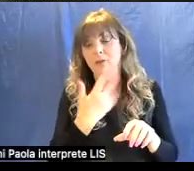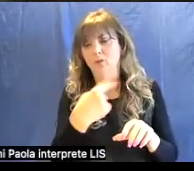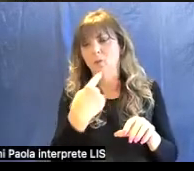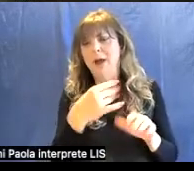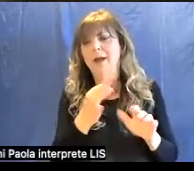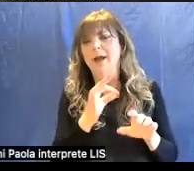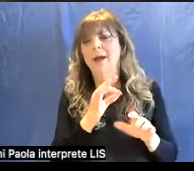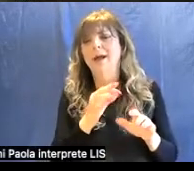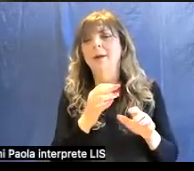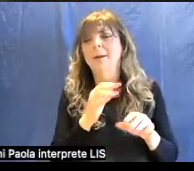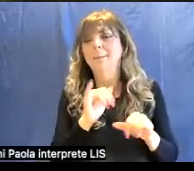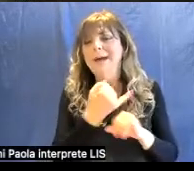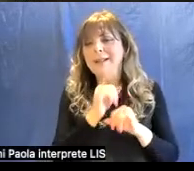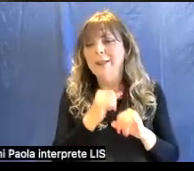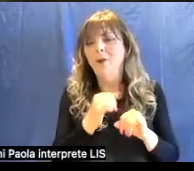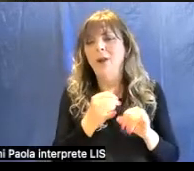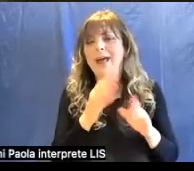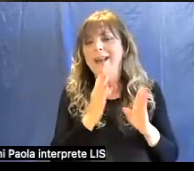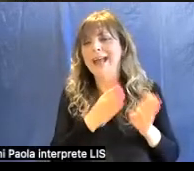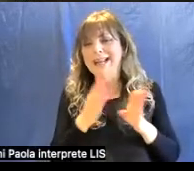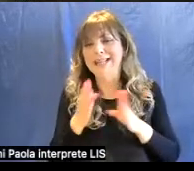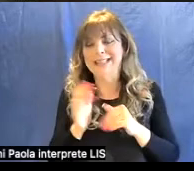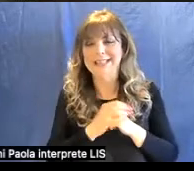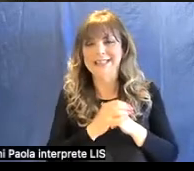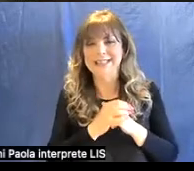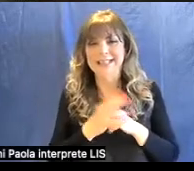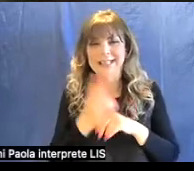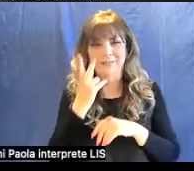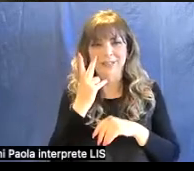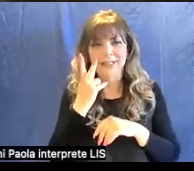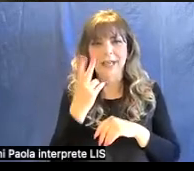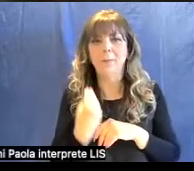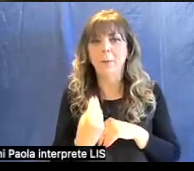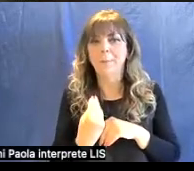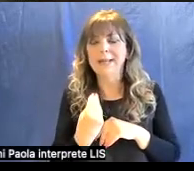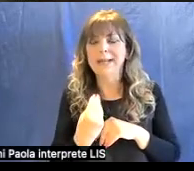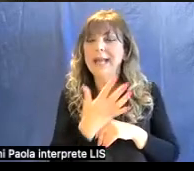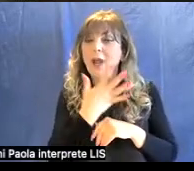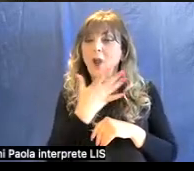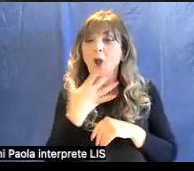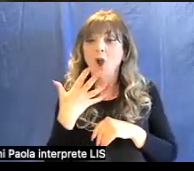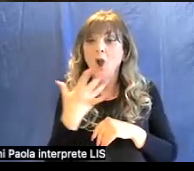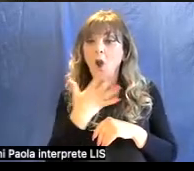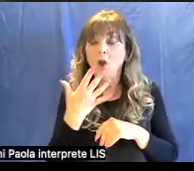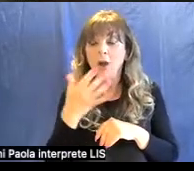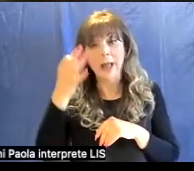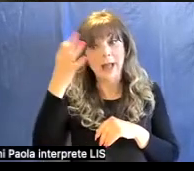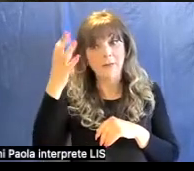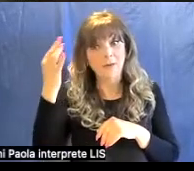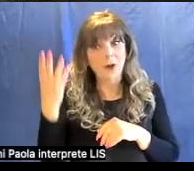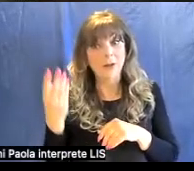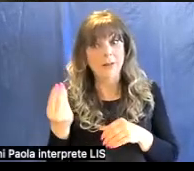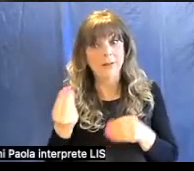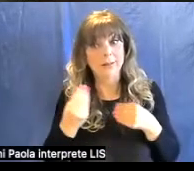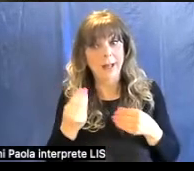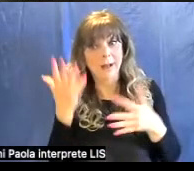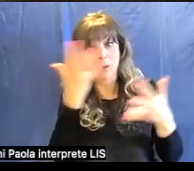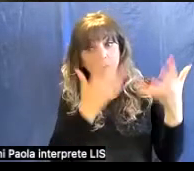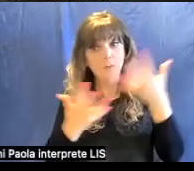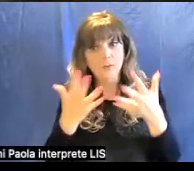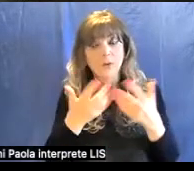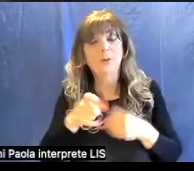Vediamo adesso perché il colore qualche volta può essere fuorviante.